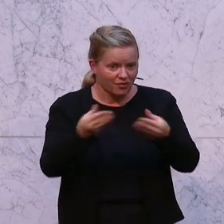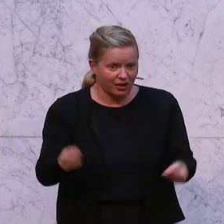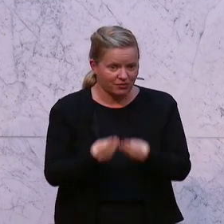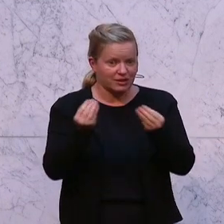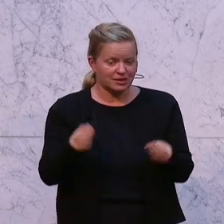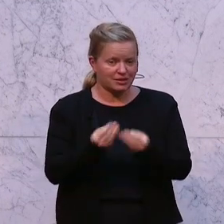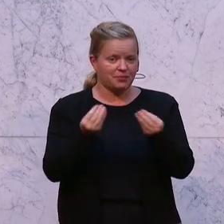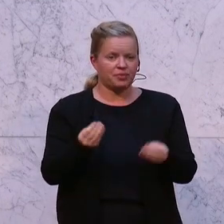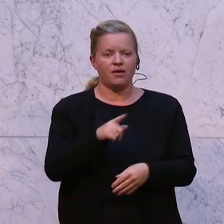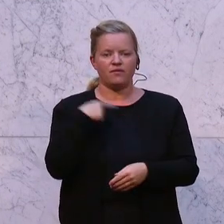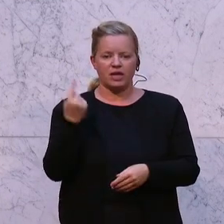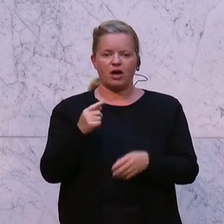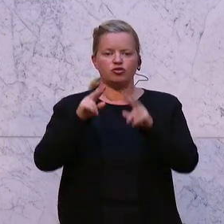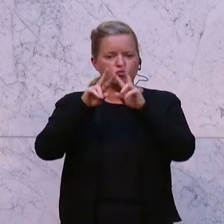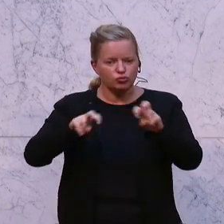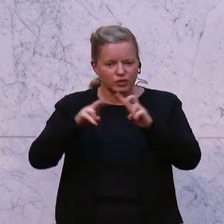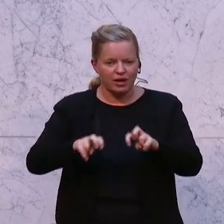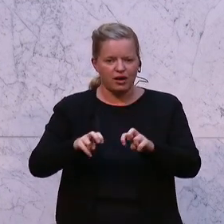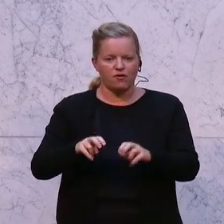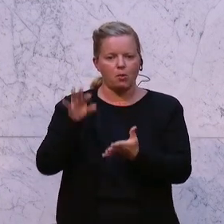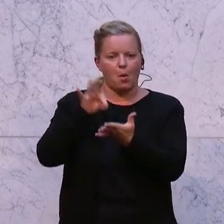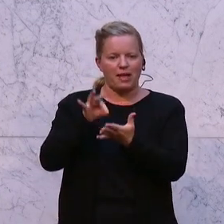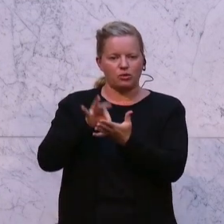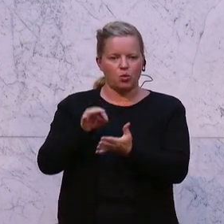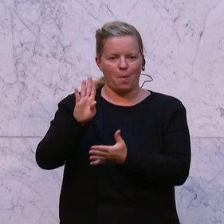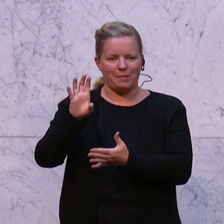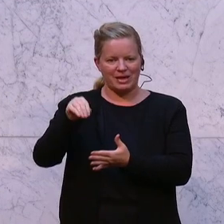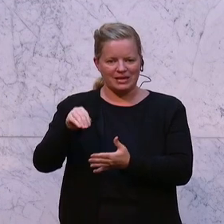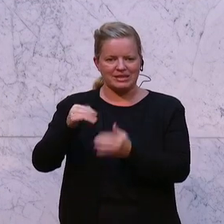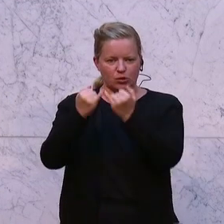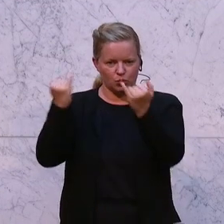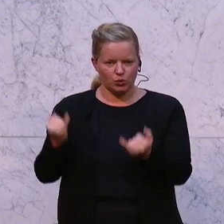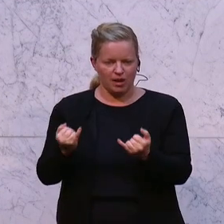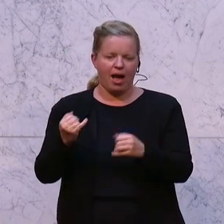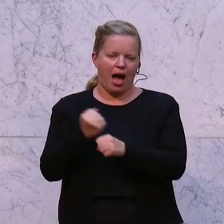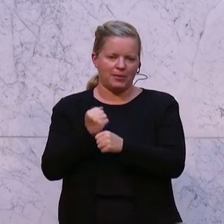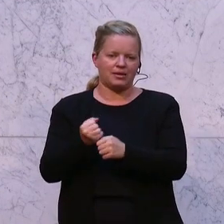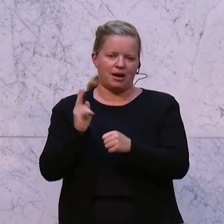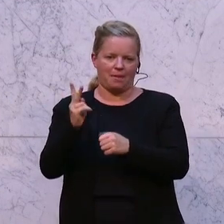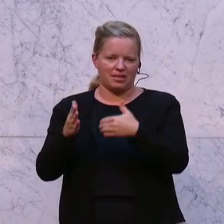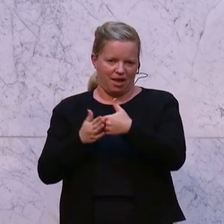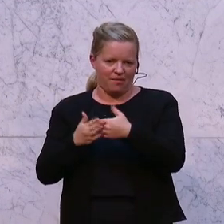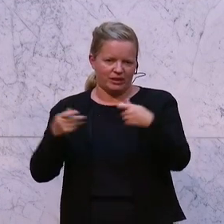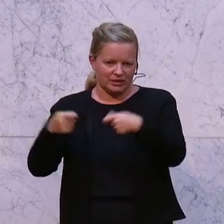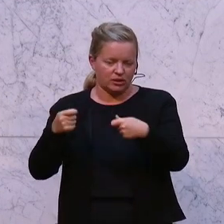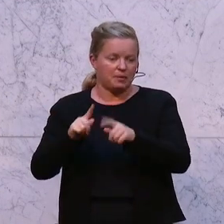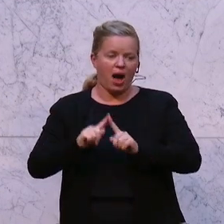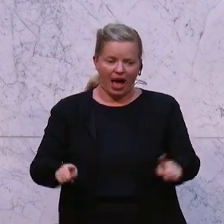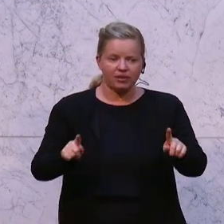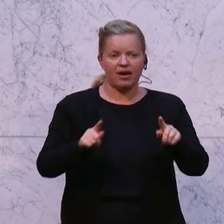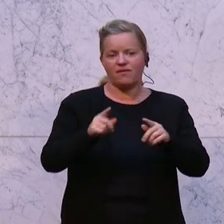wir Studien vom Momentum-Institut, Arbeiterkammer nahe und finanziert, aber auch vom Budgetdienst dieses Hauses und vielen anderen